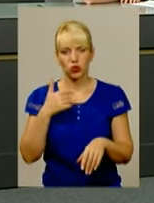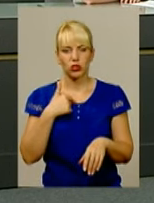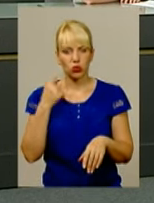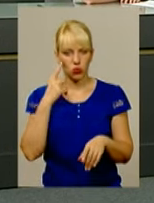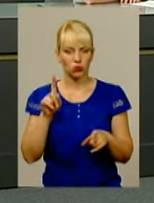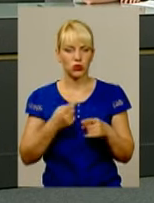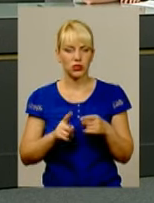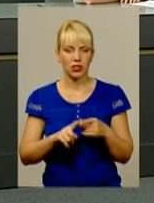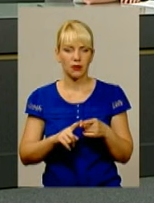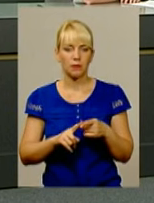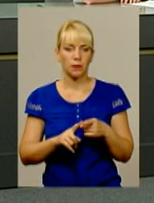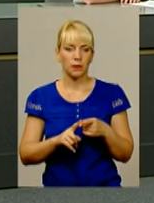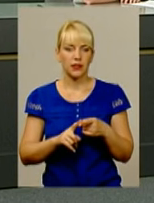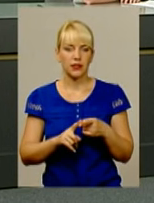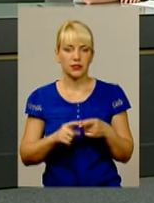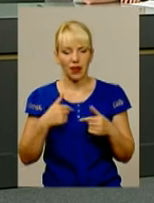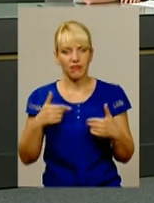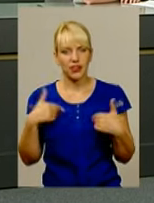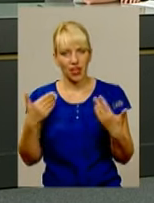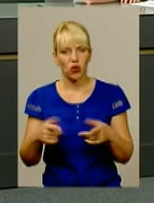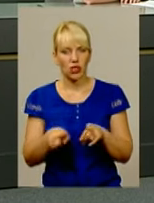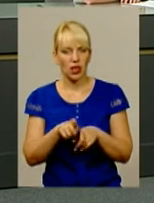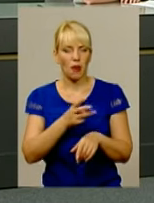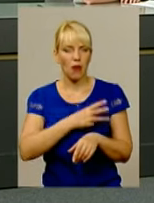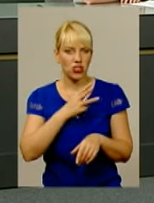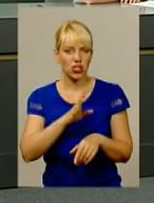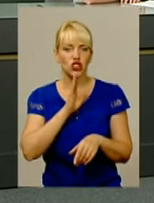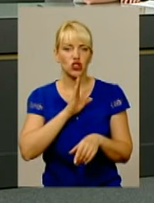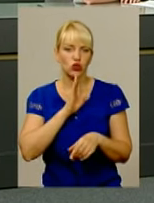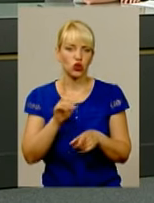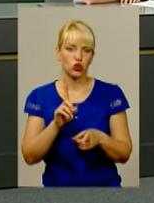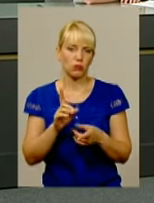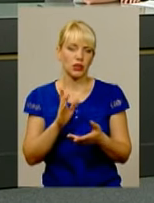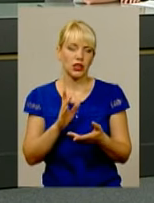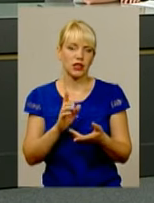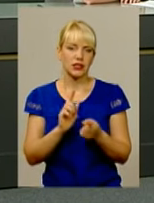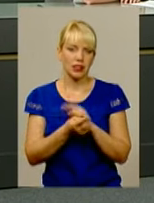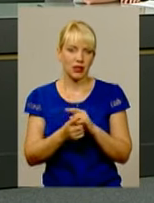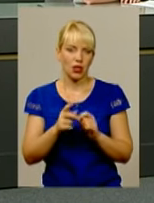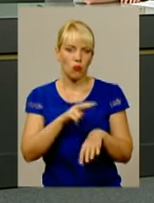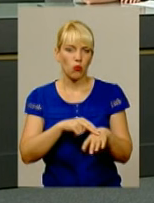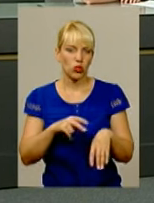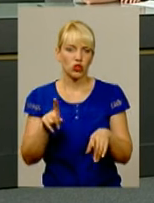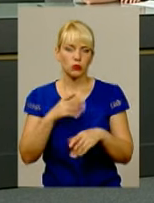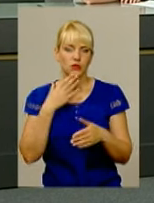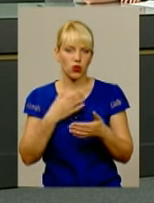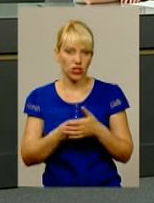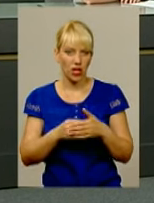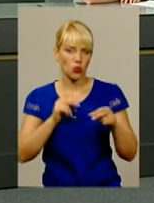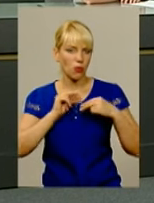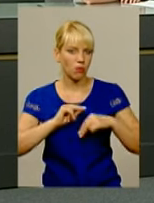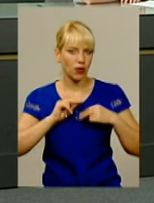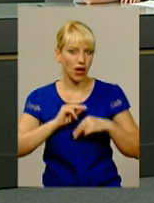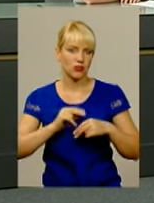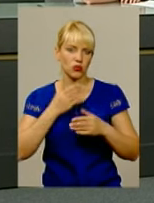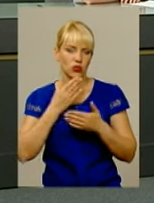і вітаю таке бажання жінок йти в поліцію і, напевне, що своєю працею, з витяжною працею, з своїм